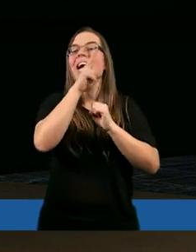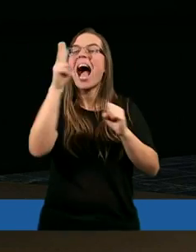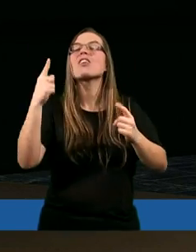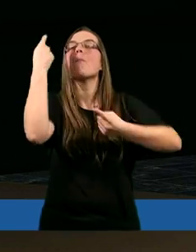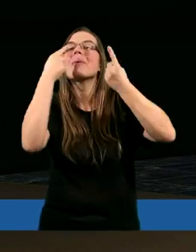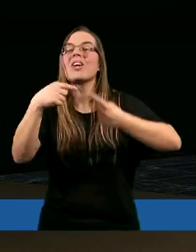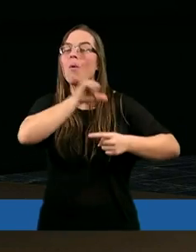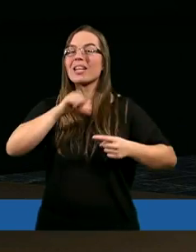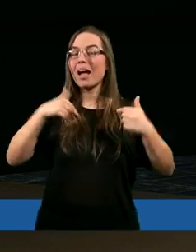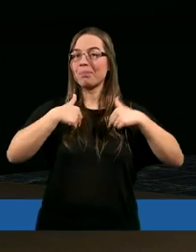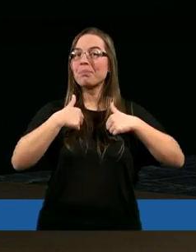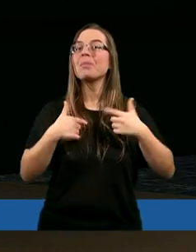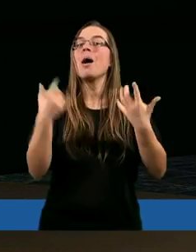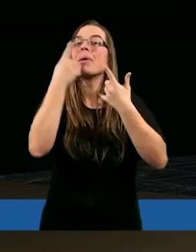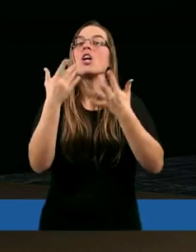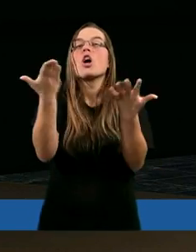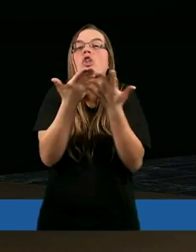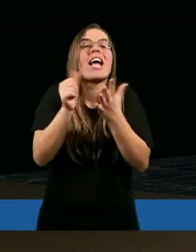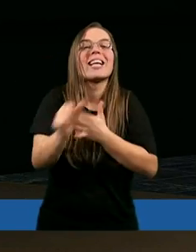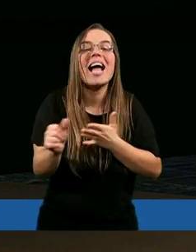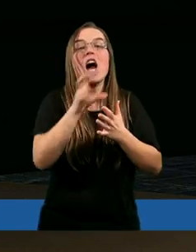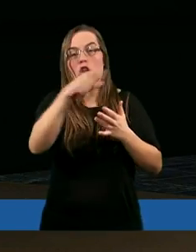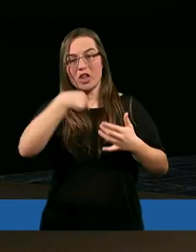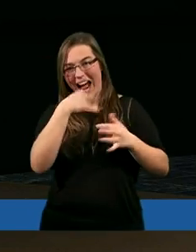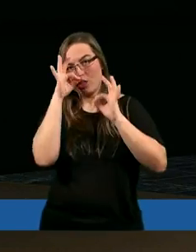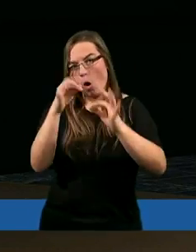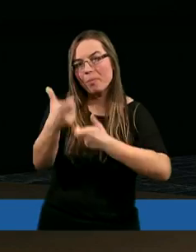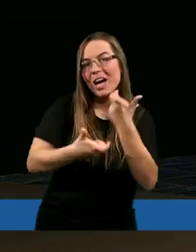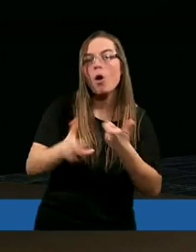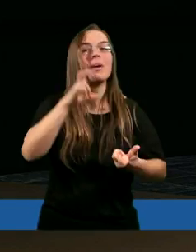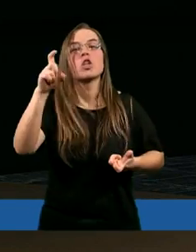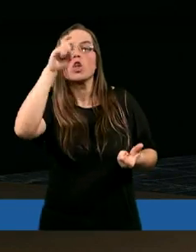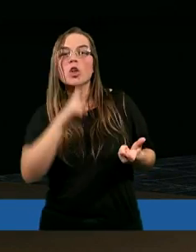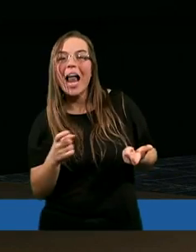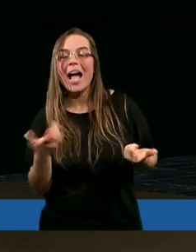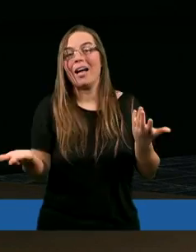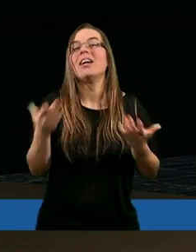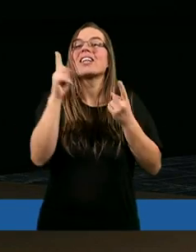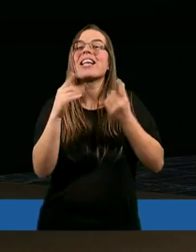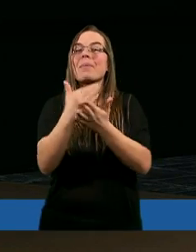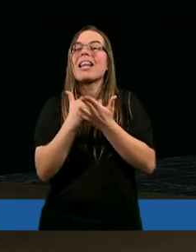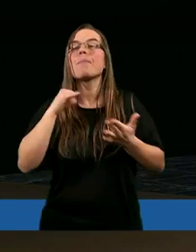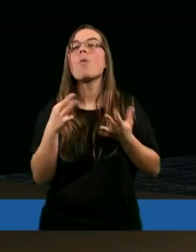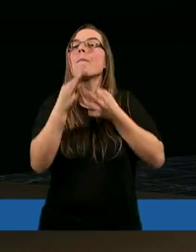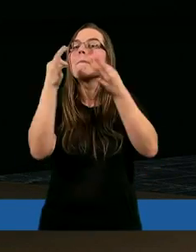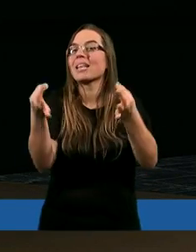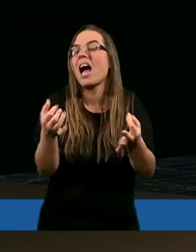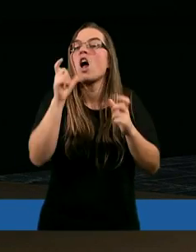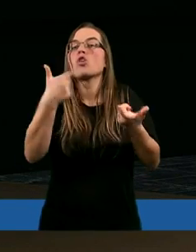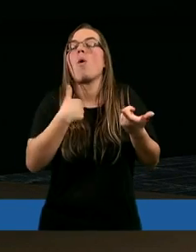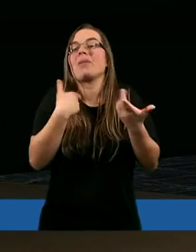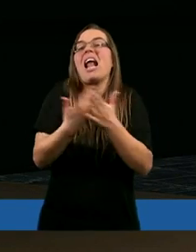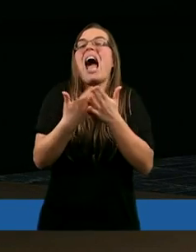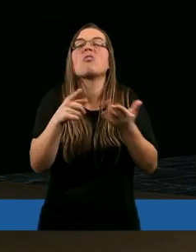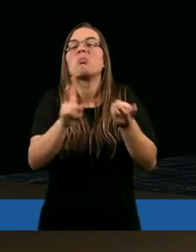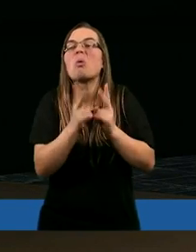myślał, w którym miejscu życia jest. Czy on dobrze robi, czy źle, czy nie. Czasami zadajemy sobie pytanie, spotkało mnie to.